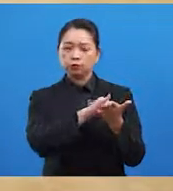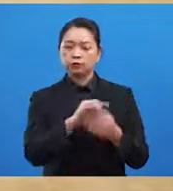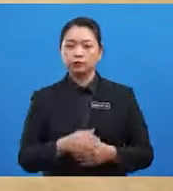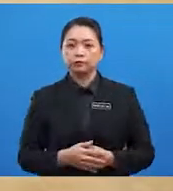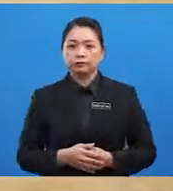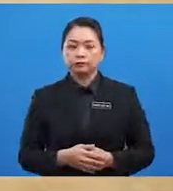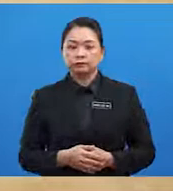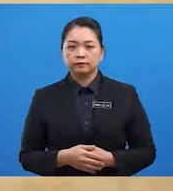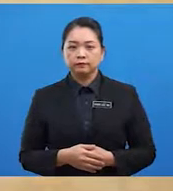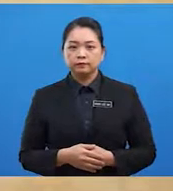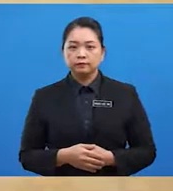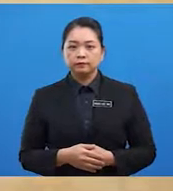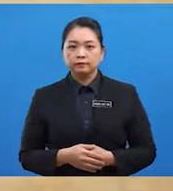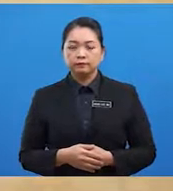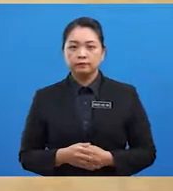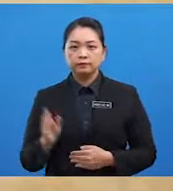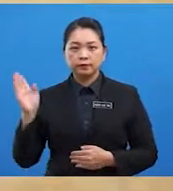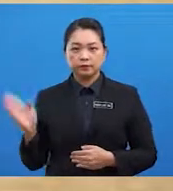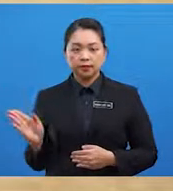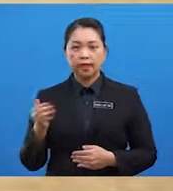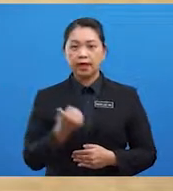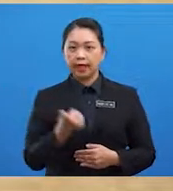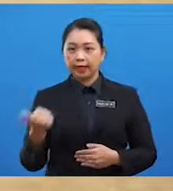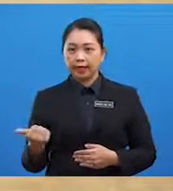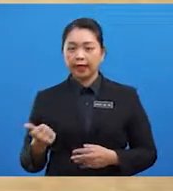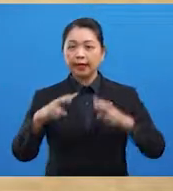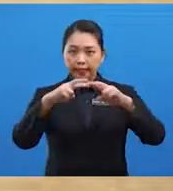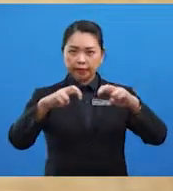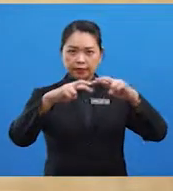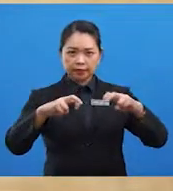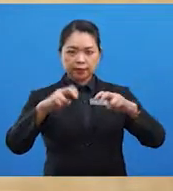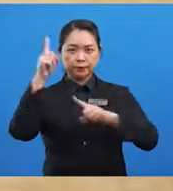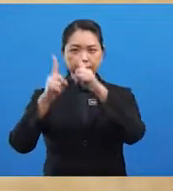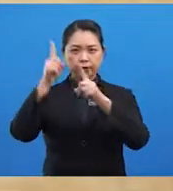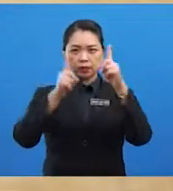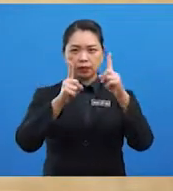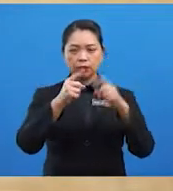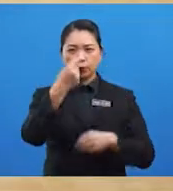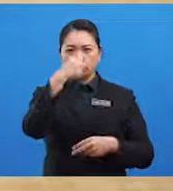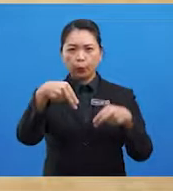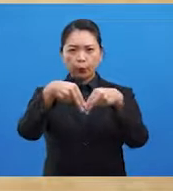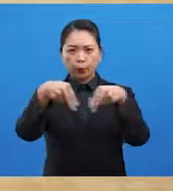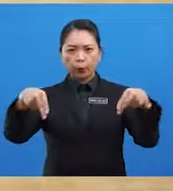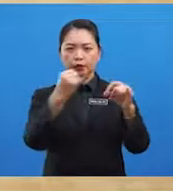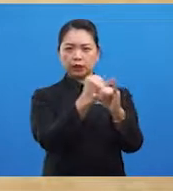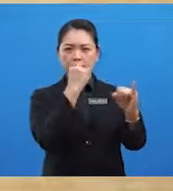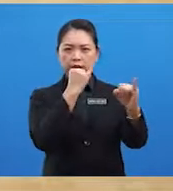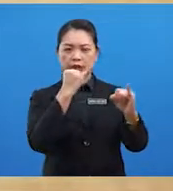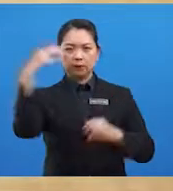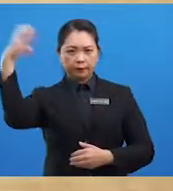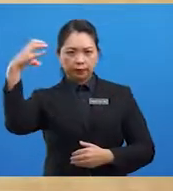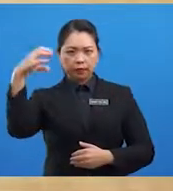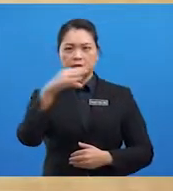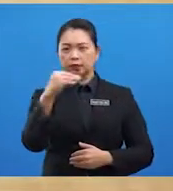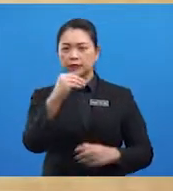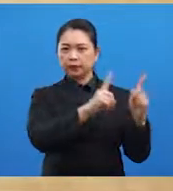Astrolab? Astrolab ialah alat kaji bintang untuk mengukur jarak matahari